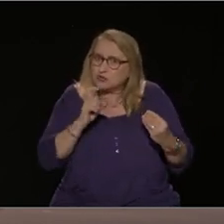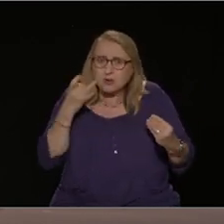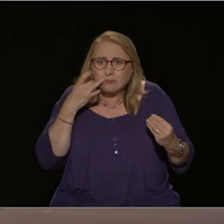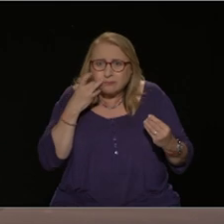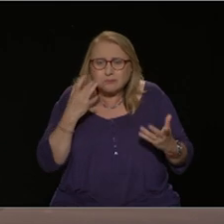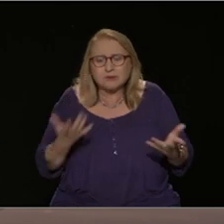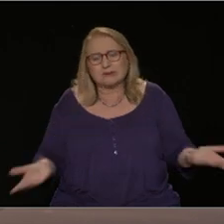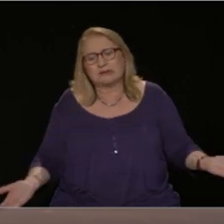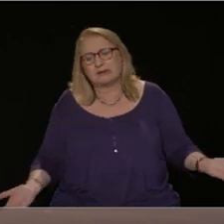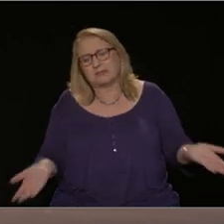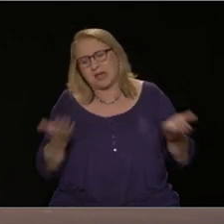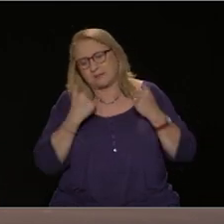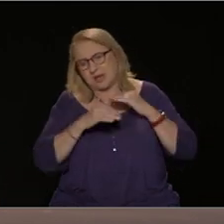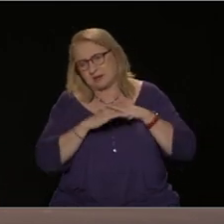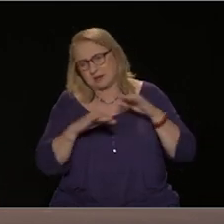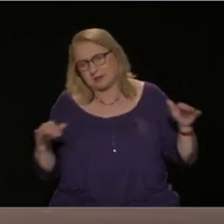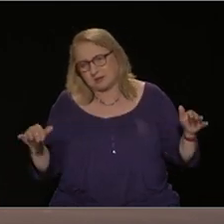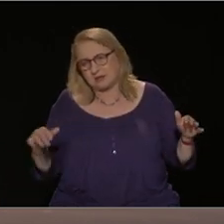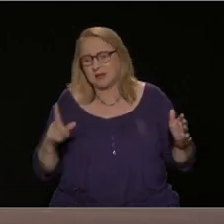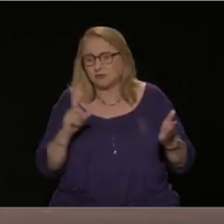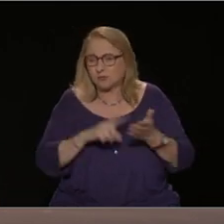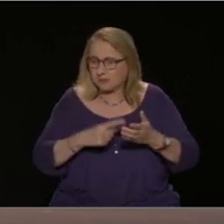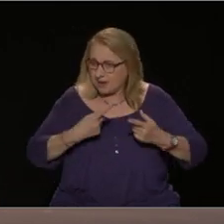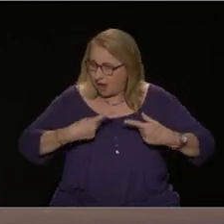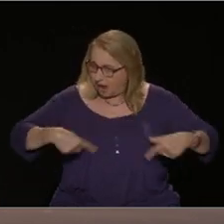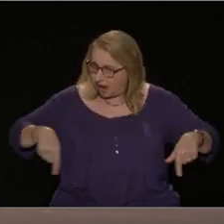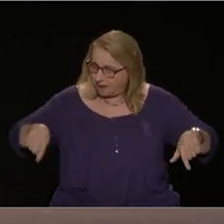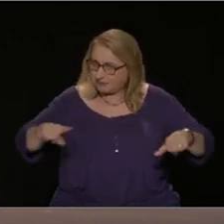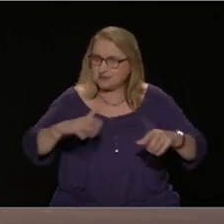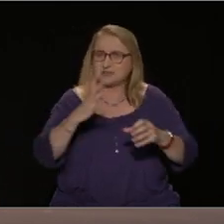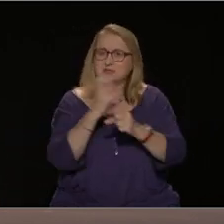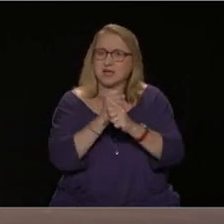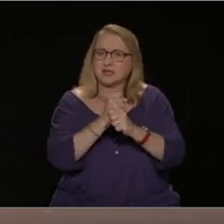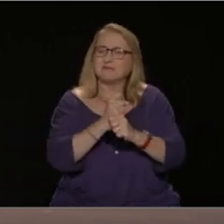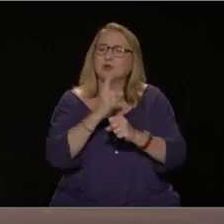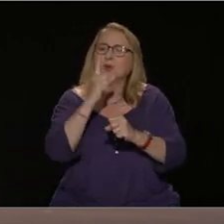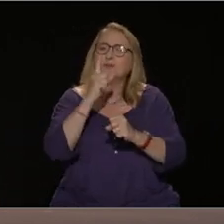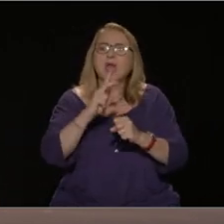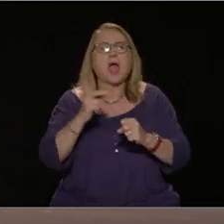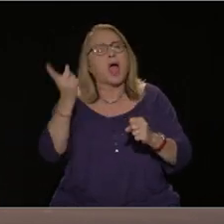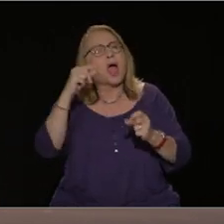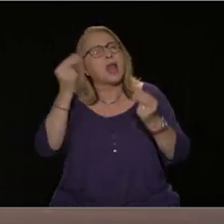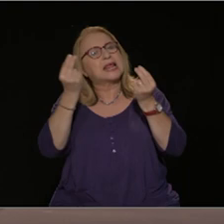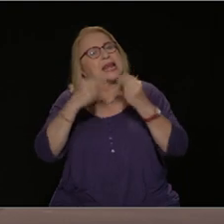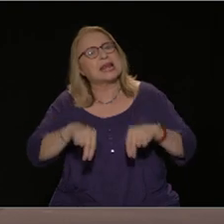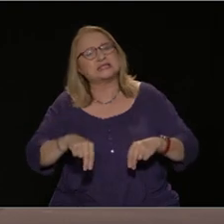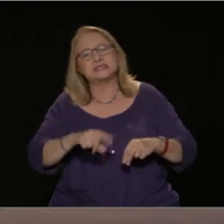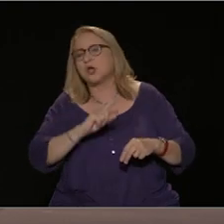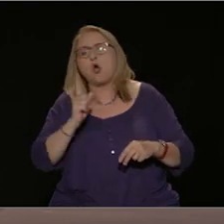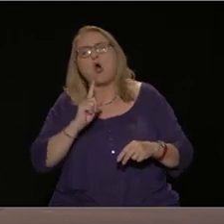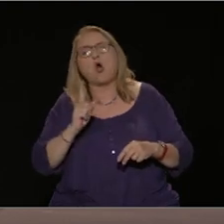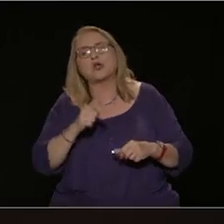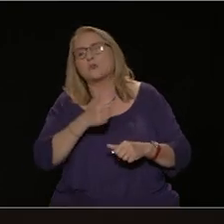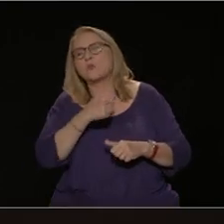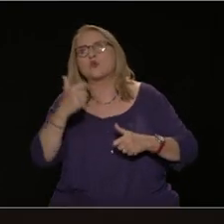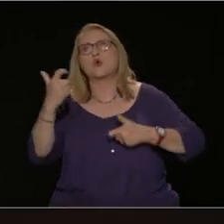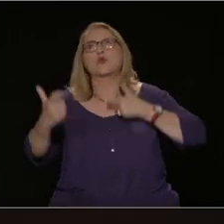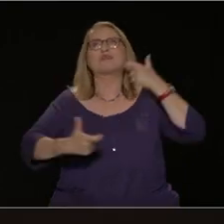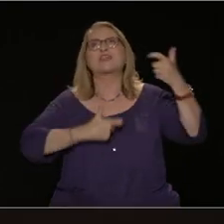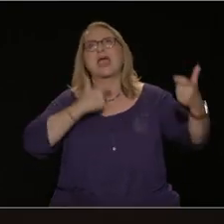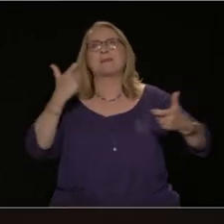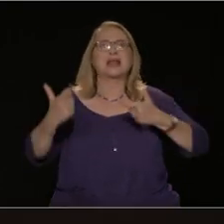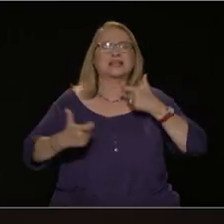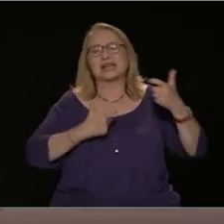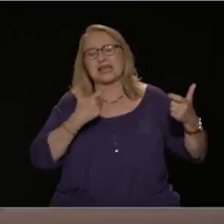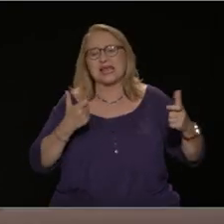απέναντι σε όλα αυτά να ορθώσουμε μία εναλλακτική που να μην είναι μία απλή αντιπολίτευση ή διαμαρτυρία για λίγα χρόνια,